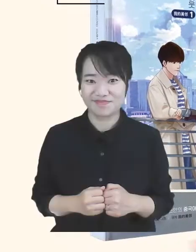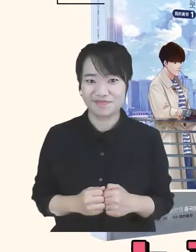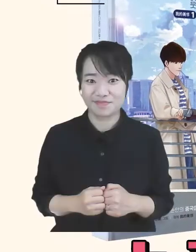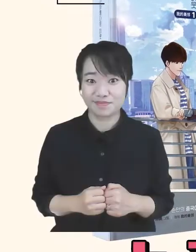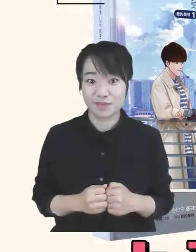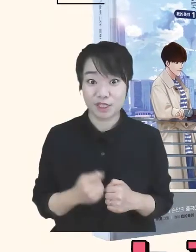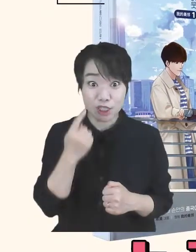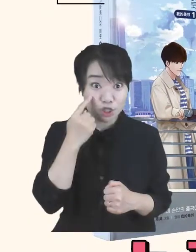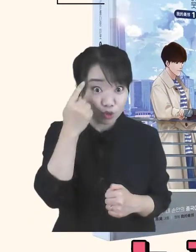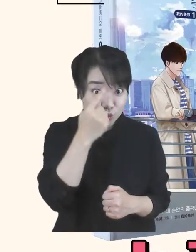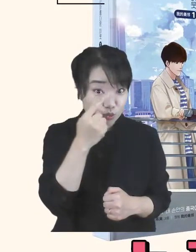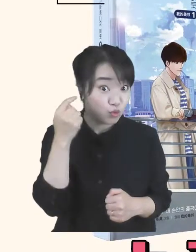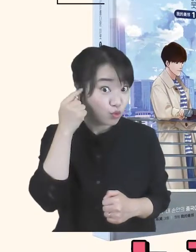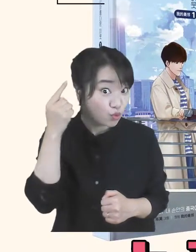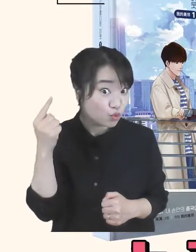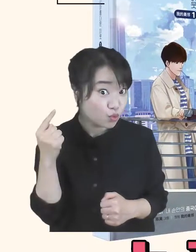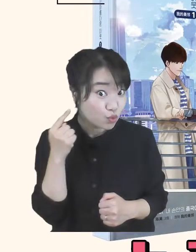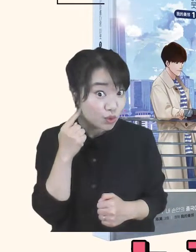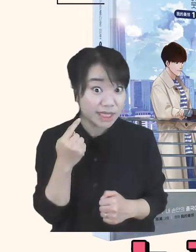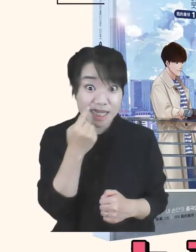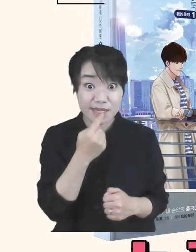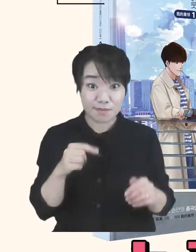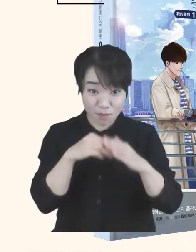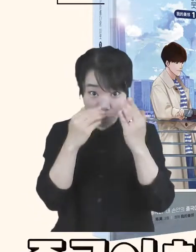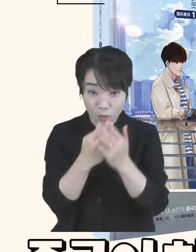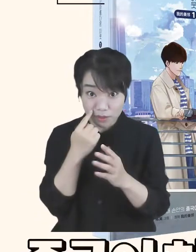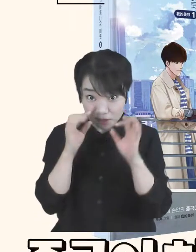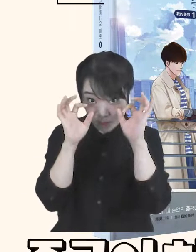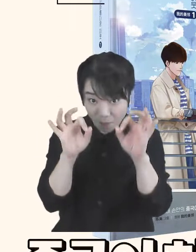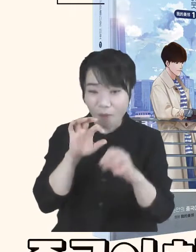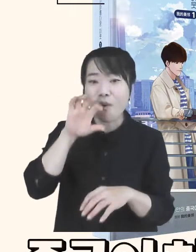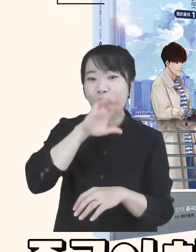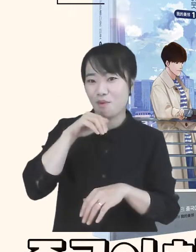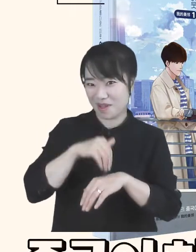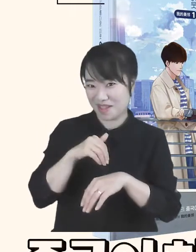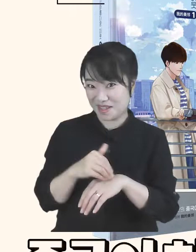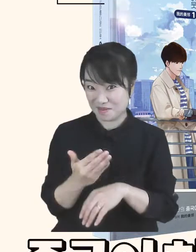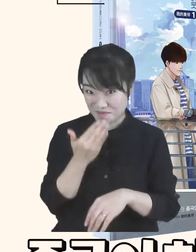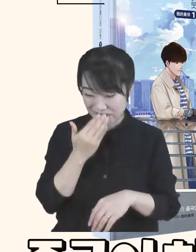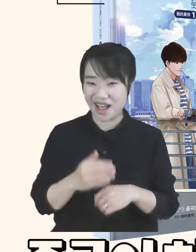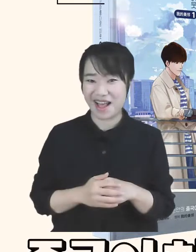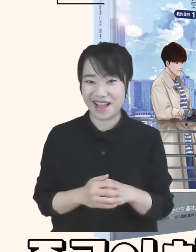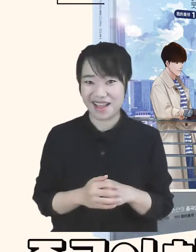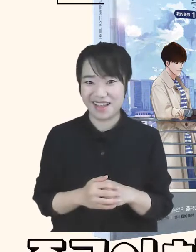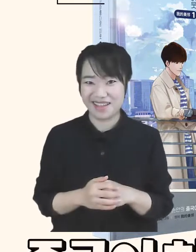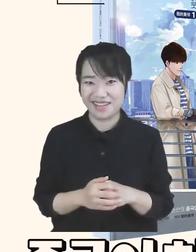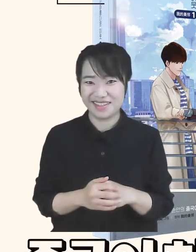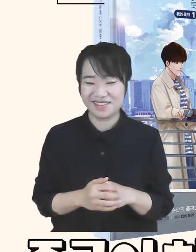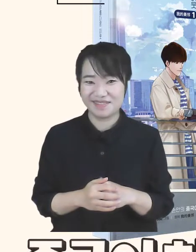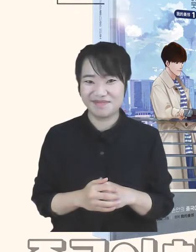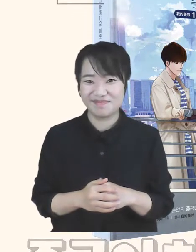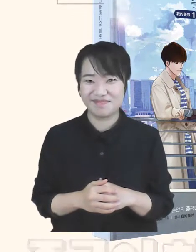눈, 귀, 입 모두 열릴 수 있게 중국어 회화학습을 위한 최적의 구성.